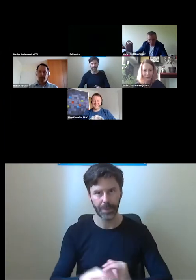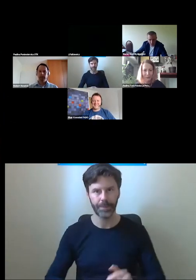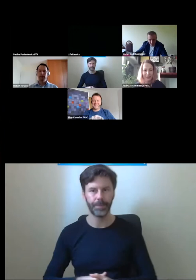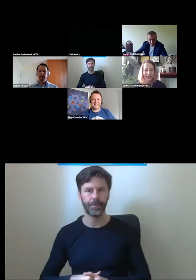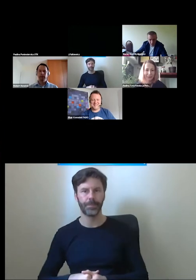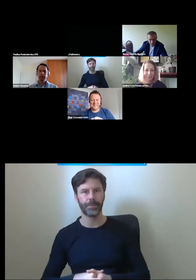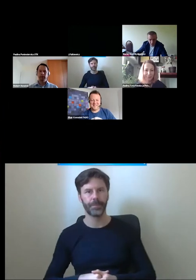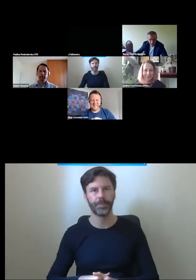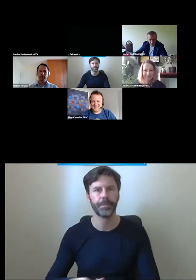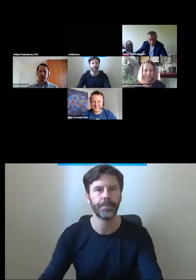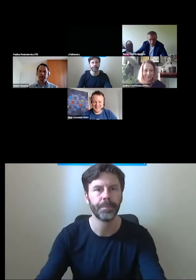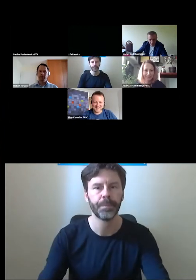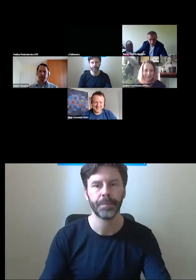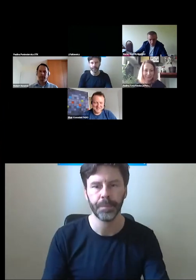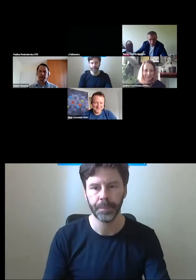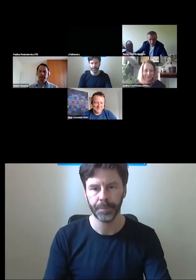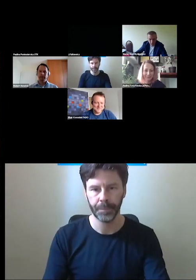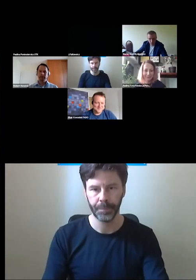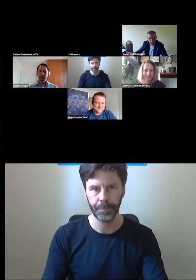Do zobaczenia. Dzięki.